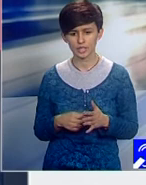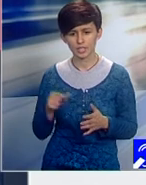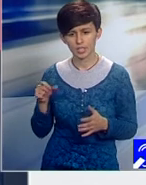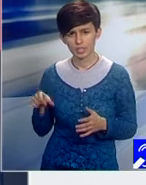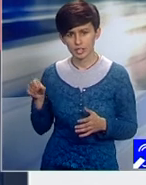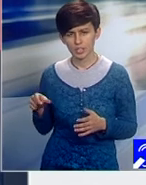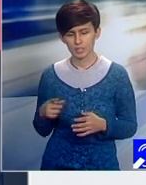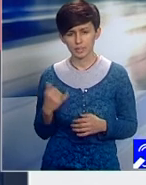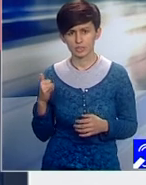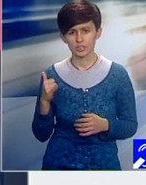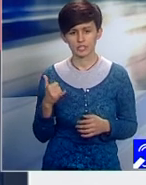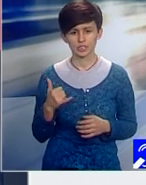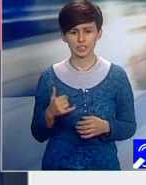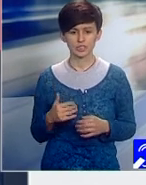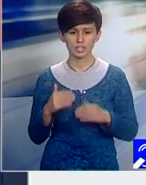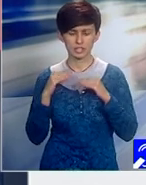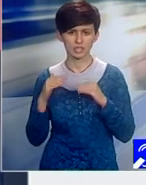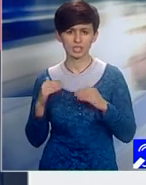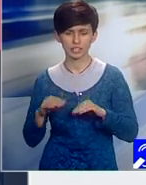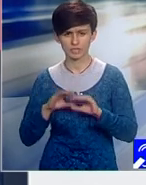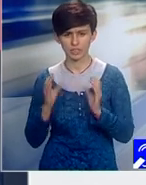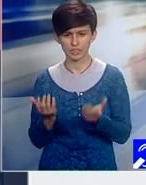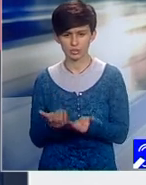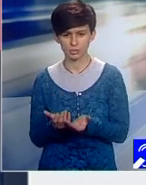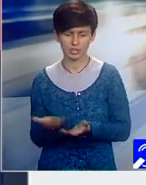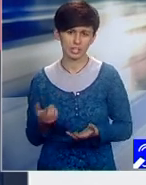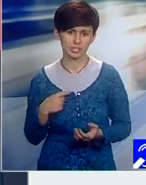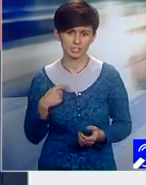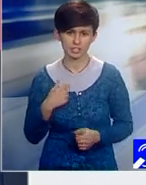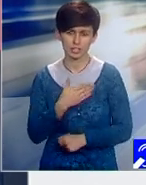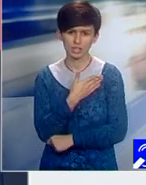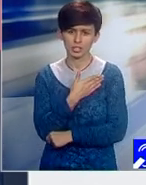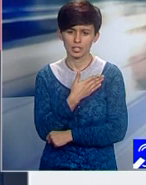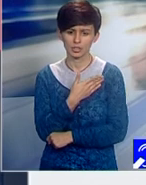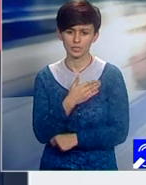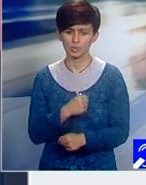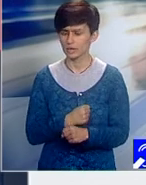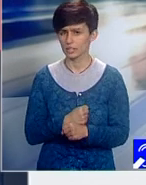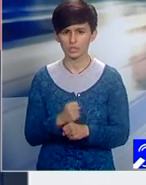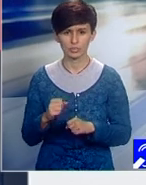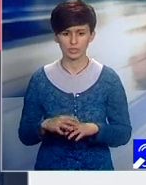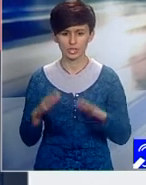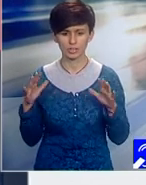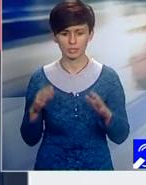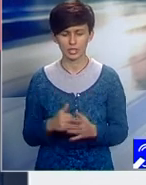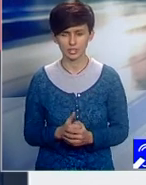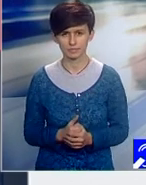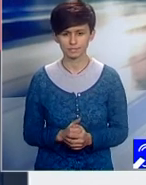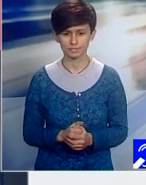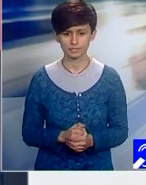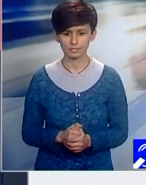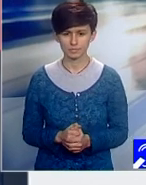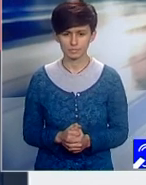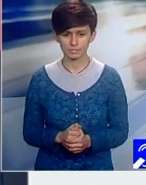companii la nivel global și care sunt giganți ai tehnologiei. Vorbim de Microsoft, Google, LinkedIn, cei